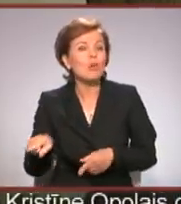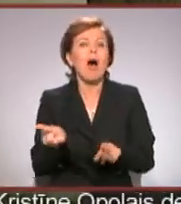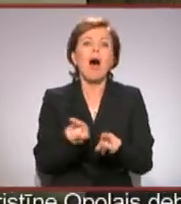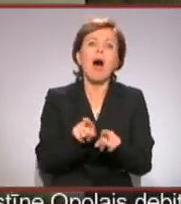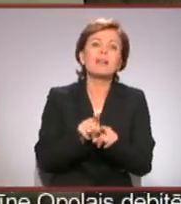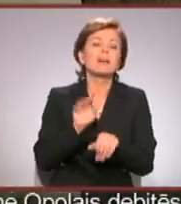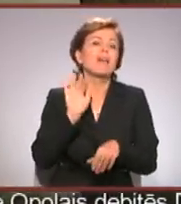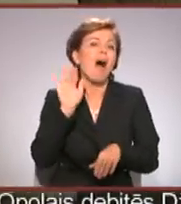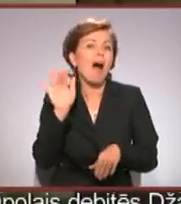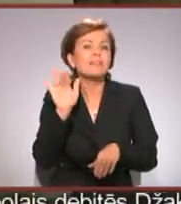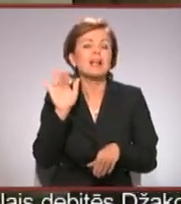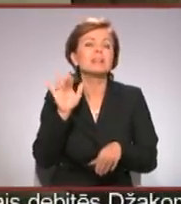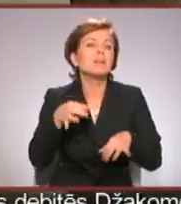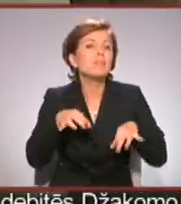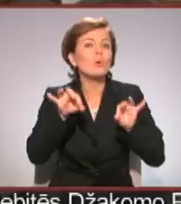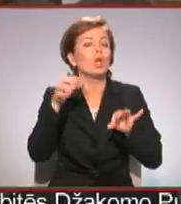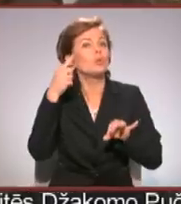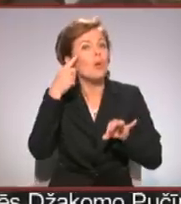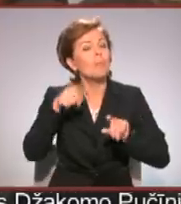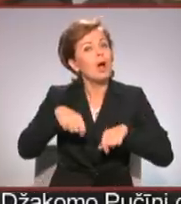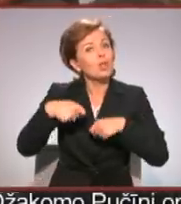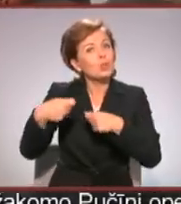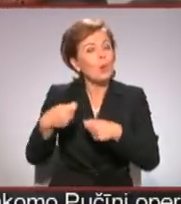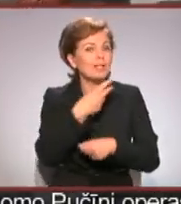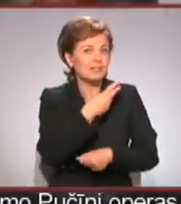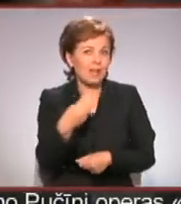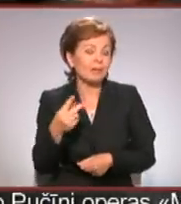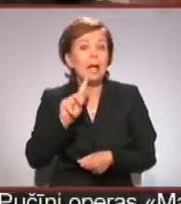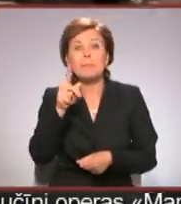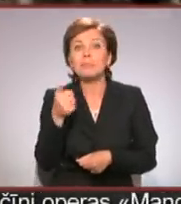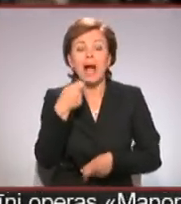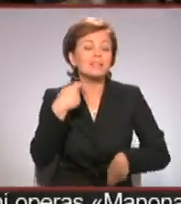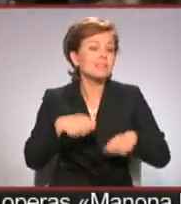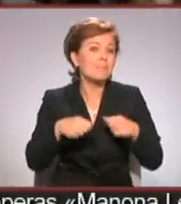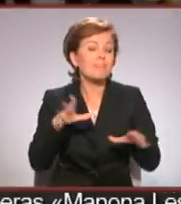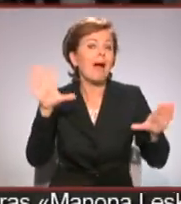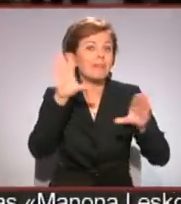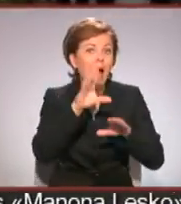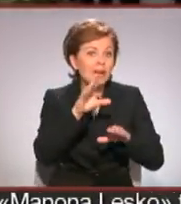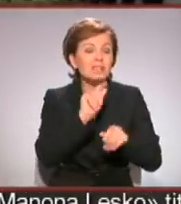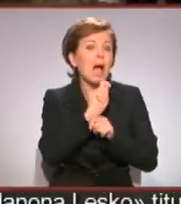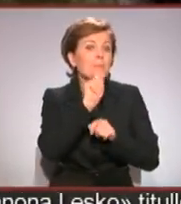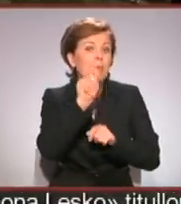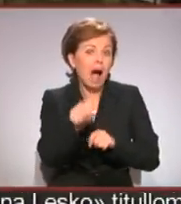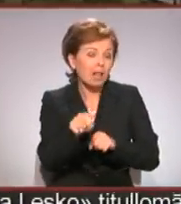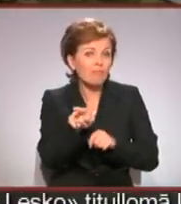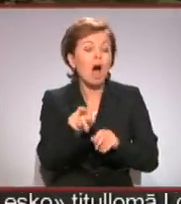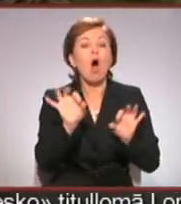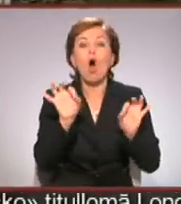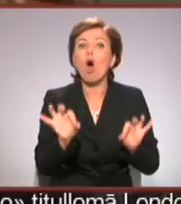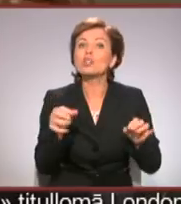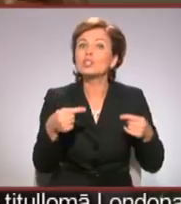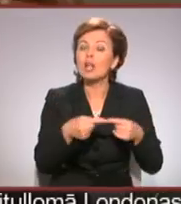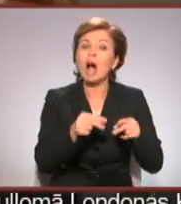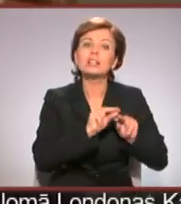kādreiz tāds būtiskāks domas, ko dot skatītājiem. Šis būs pirmais gads, Spēlmaņu naktas balvu tiks pasniegt arī orģinālu dramaturģijas darbām.